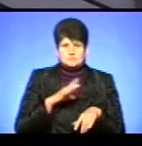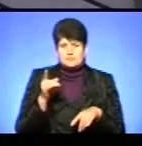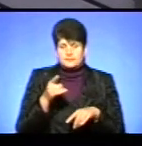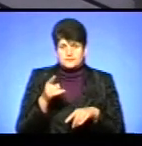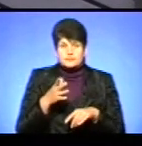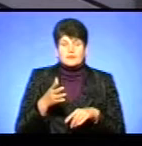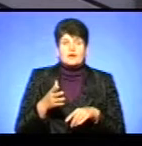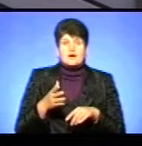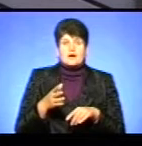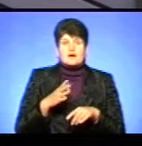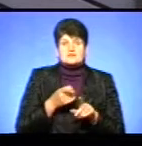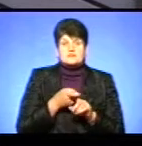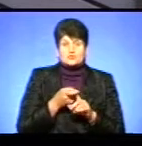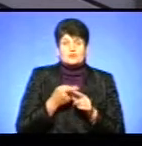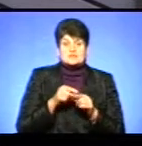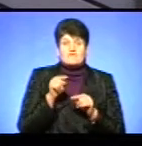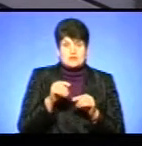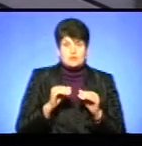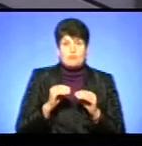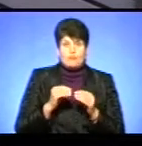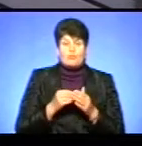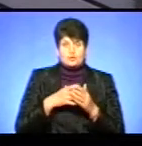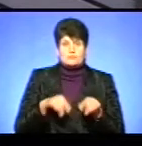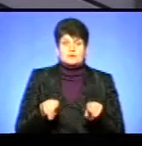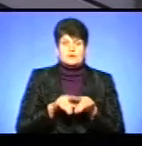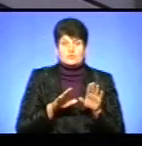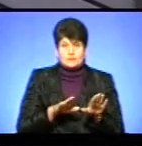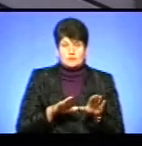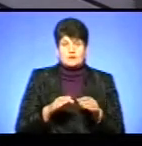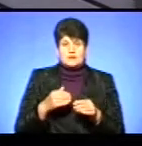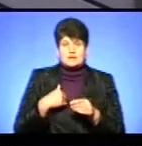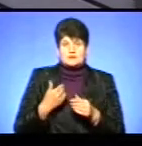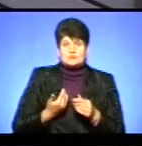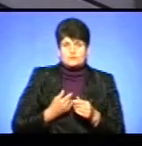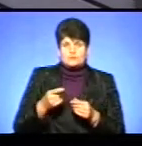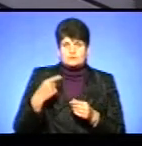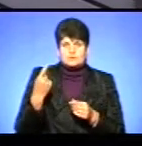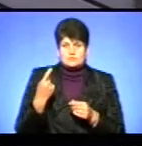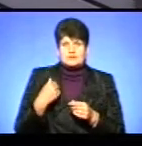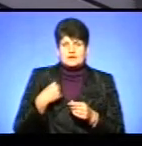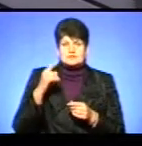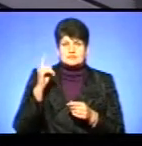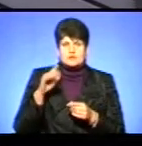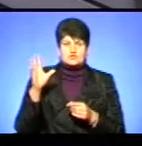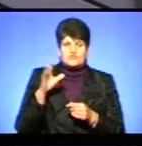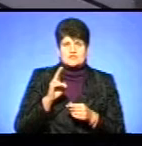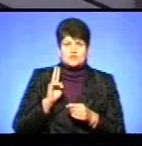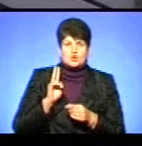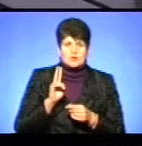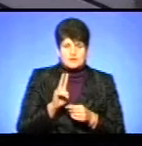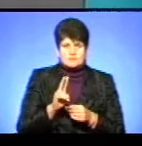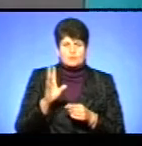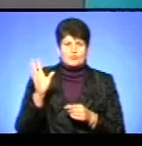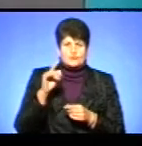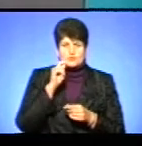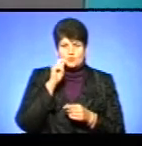зокрема, в зв'язку з тим вашим подорожцем. Я живу в Тернопільській області. Я знаю, що всі тролейбуси в